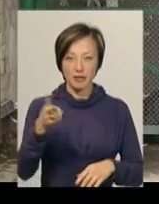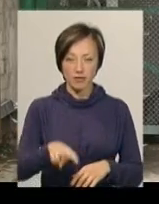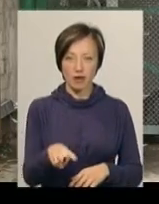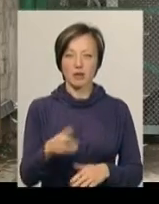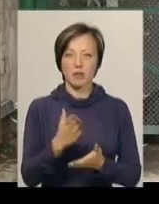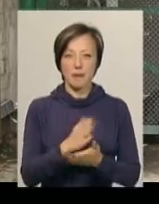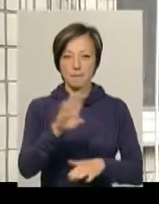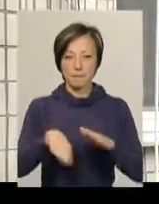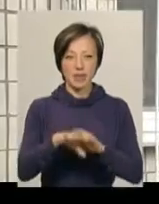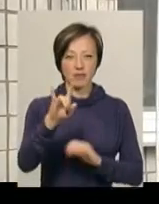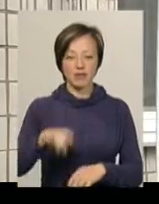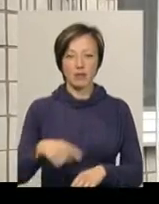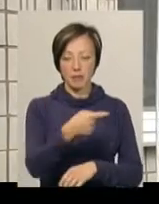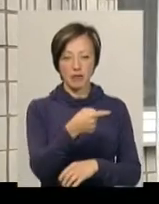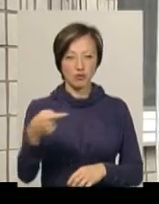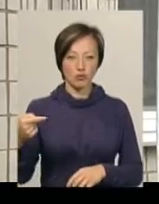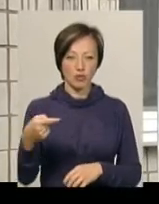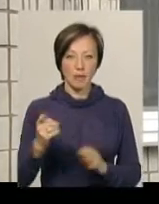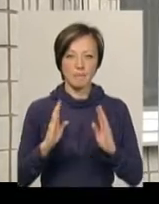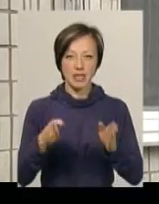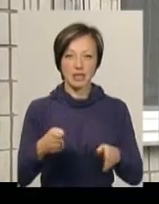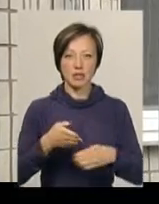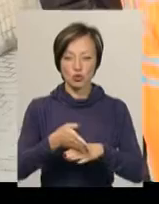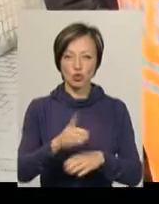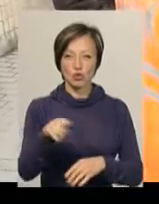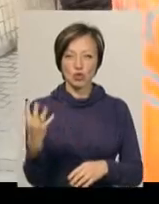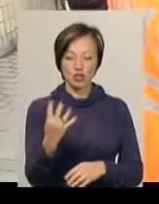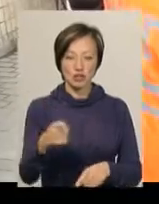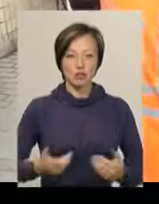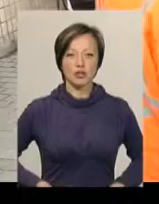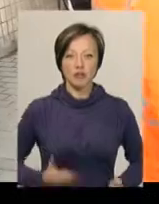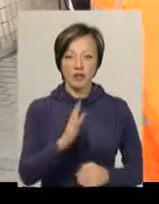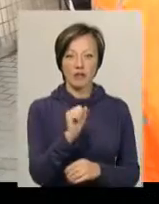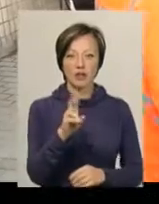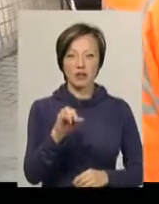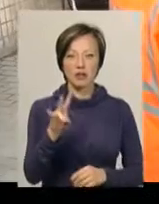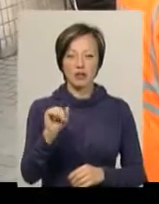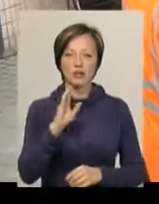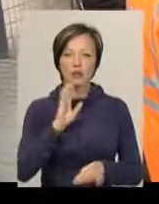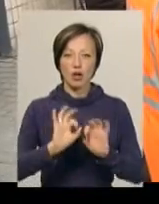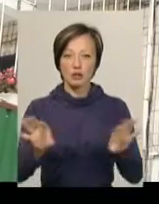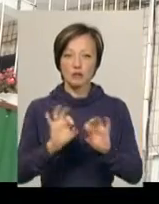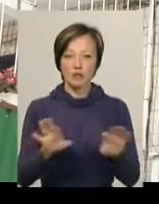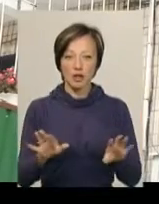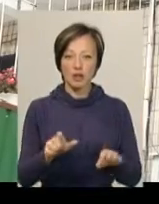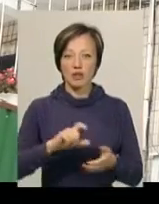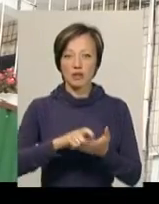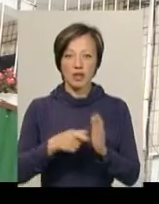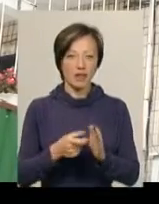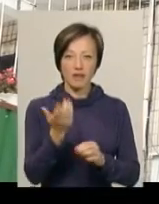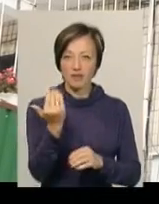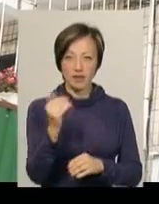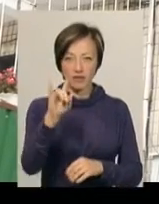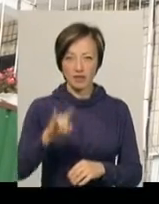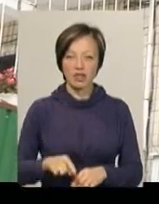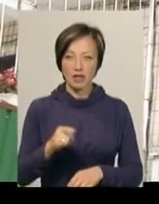баки, знаходяться під вікнами квартири першого поверху під'їзду номер 4. Саме у ній проживає Валентина Черкасова. Жінка розповідає, у помашканні не відчиняє вікна